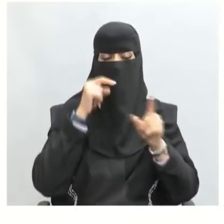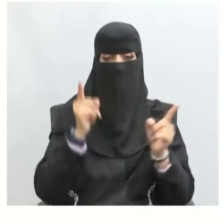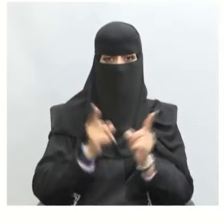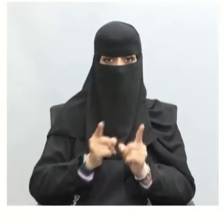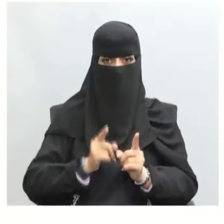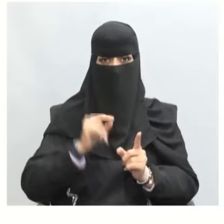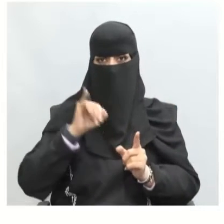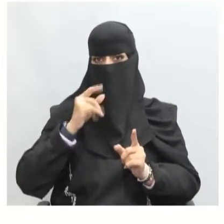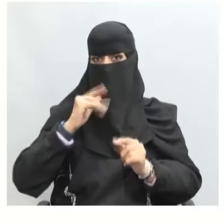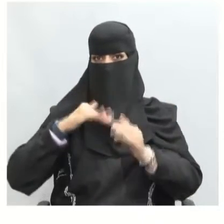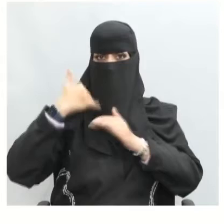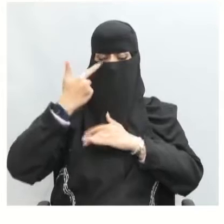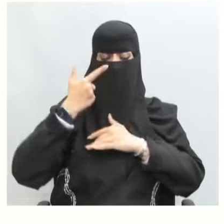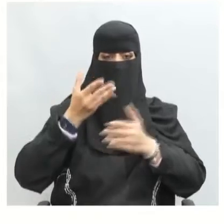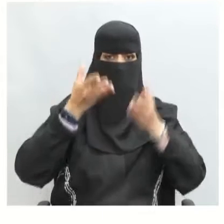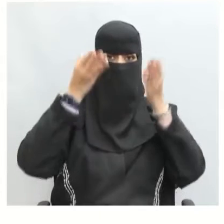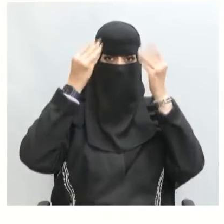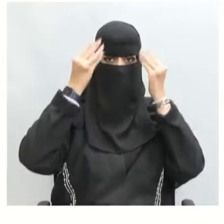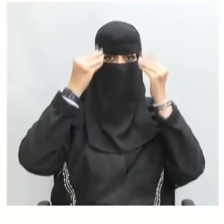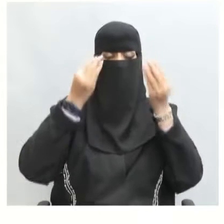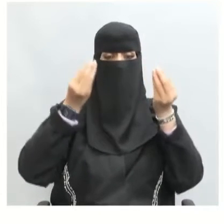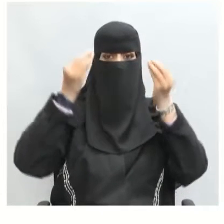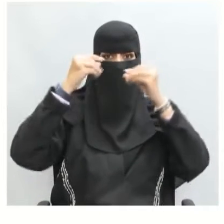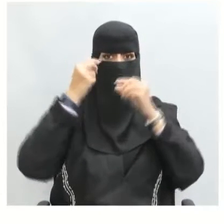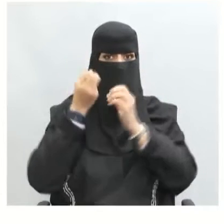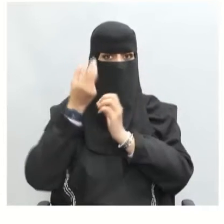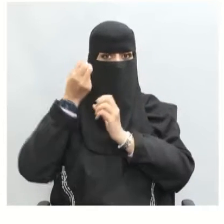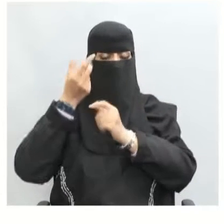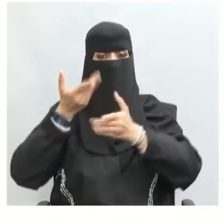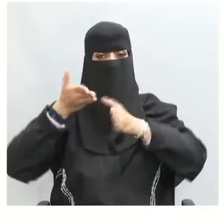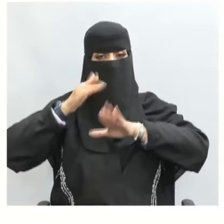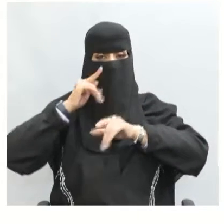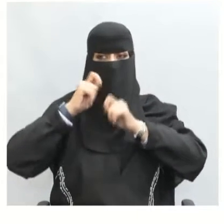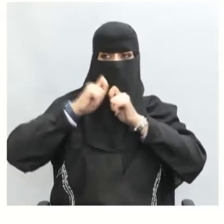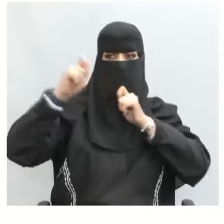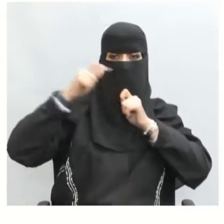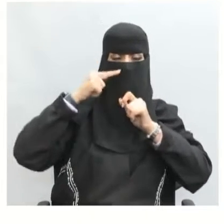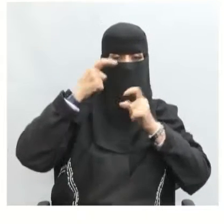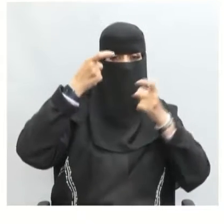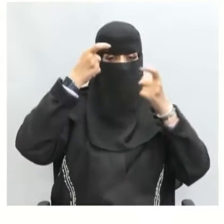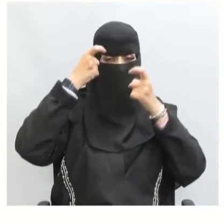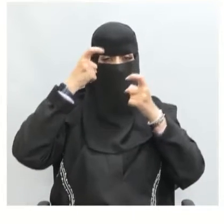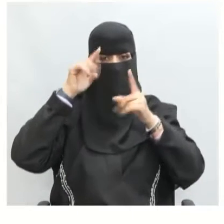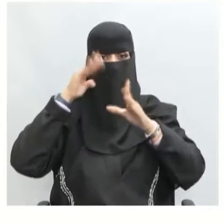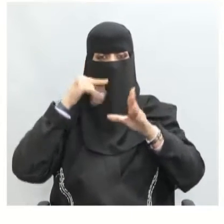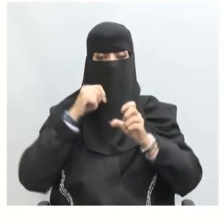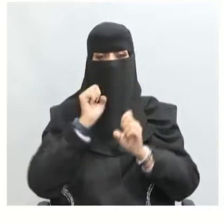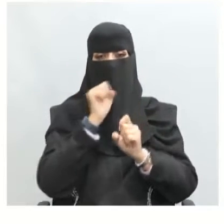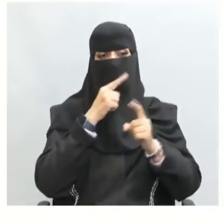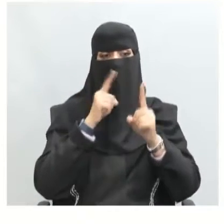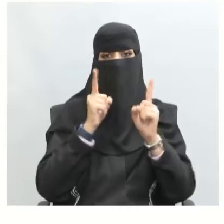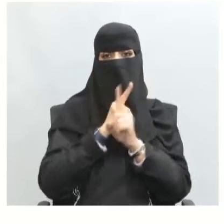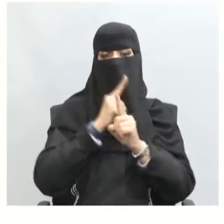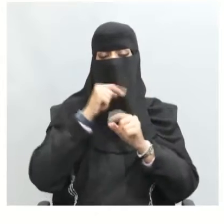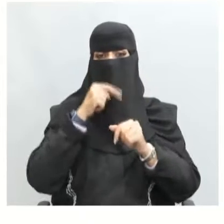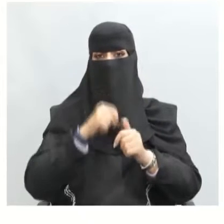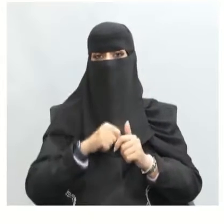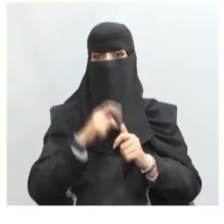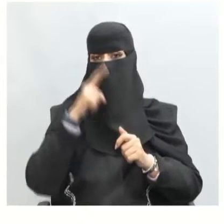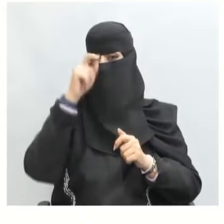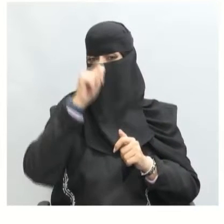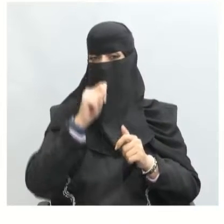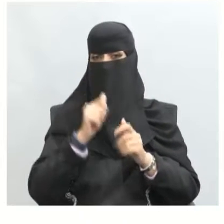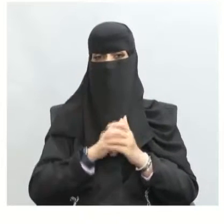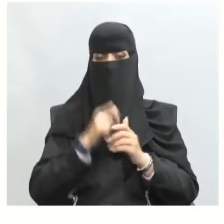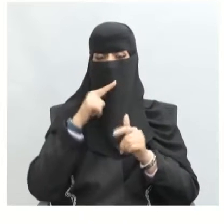من أجل إثراء المعرفة والأفكار ويغلب عليه البعد عن التعصب والخصومة ذكرنا أن